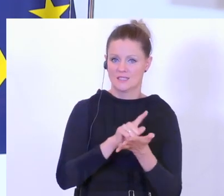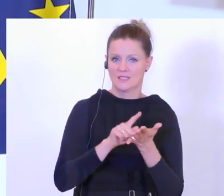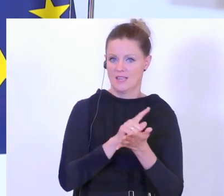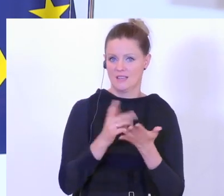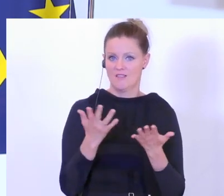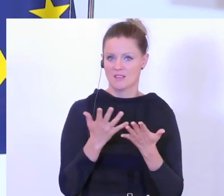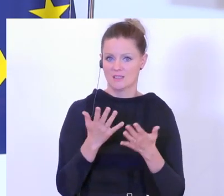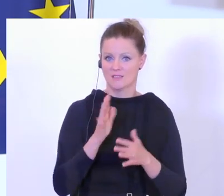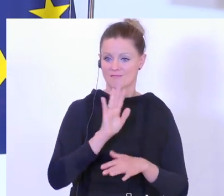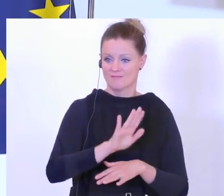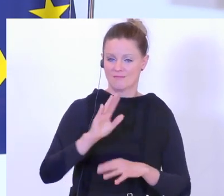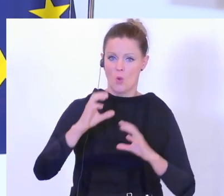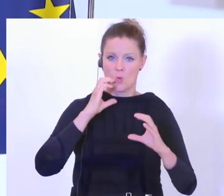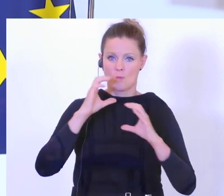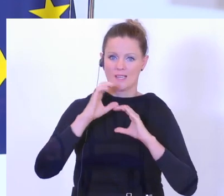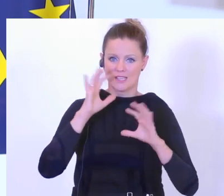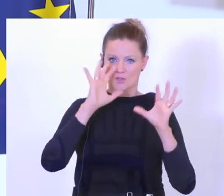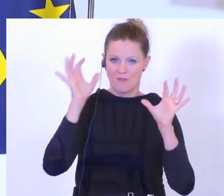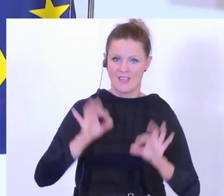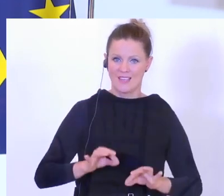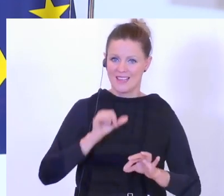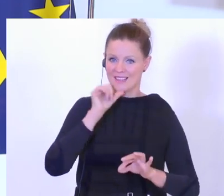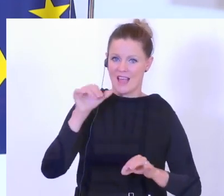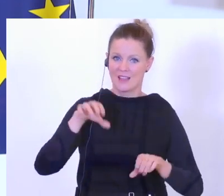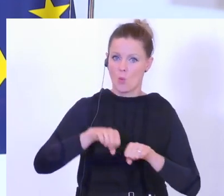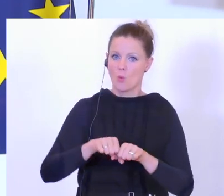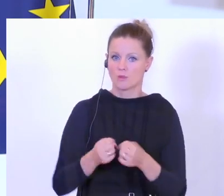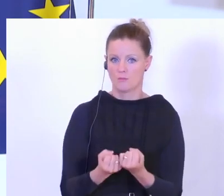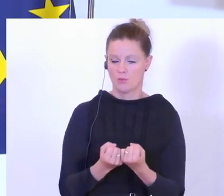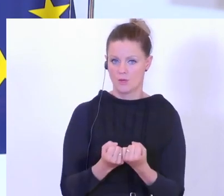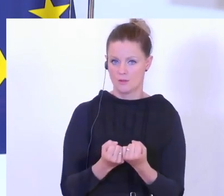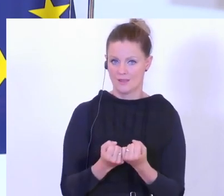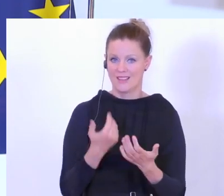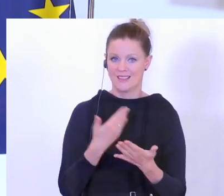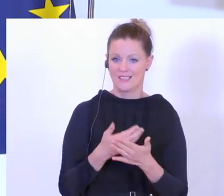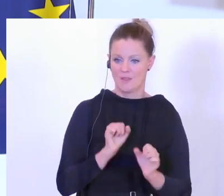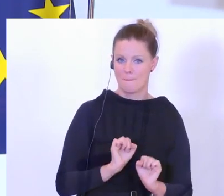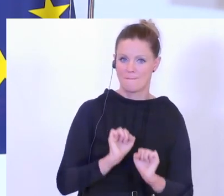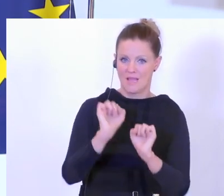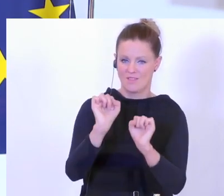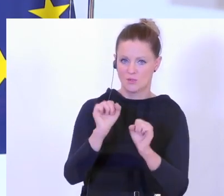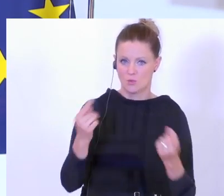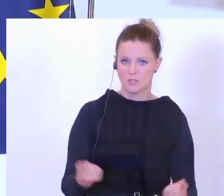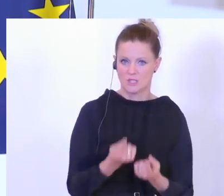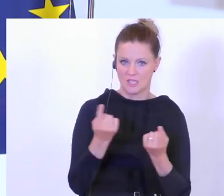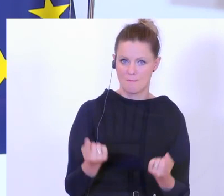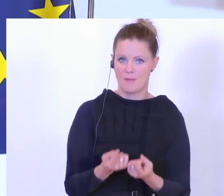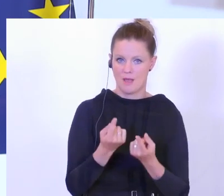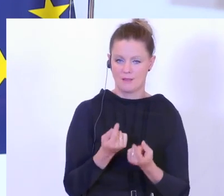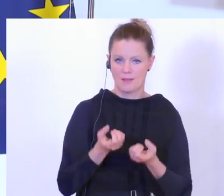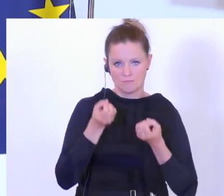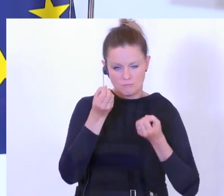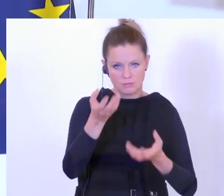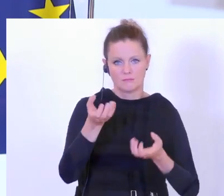das ist, dass ihre Kommunikationsfähigkeit nach außen nicht unterbrochen wird. Daher diese Präventionskampagne, dass sich